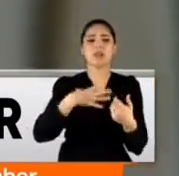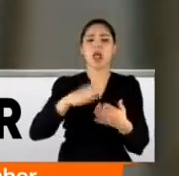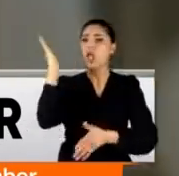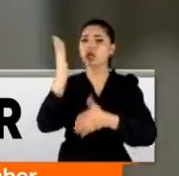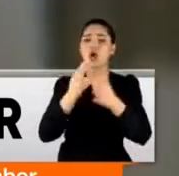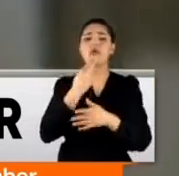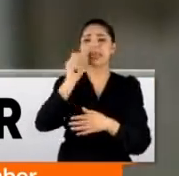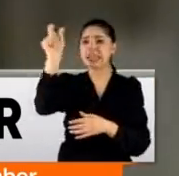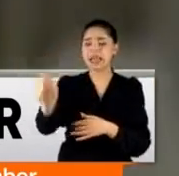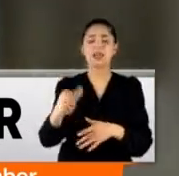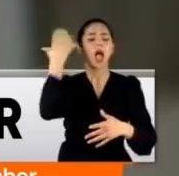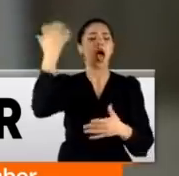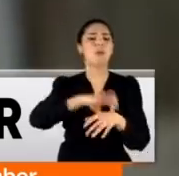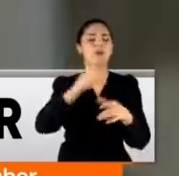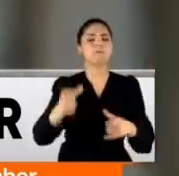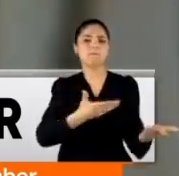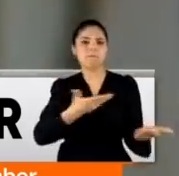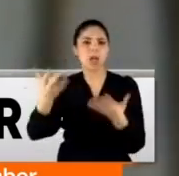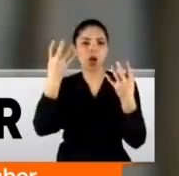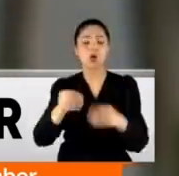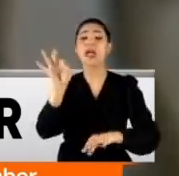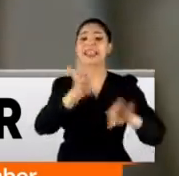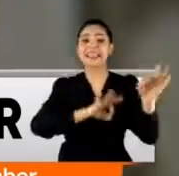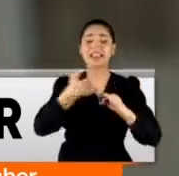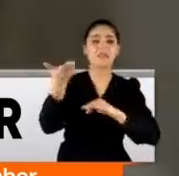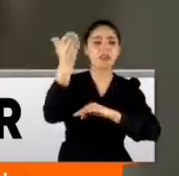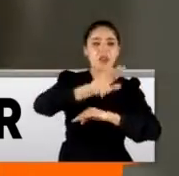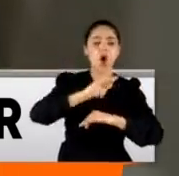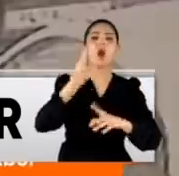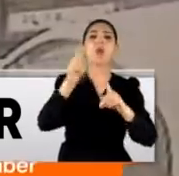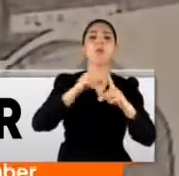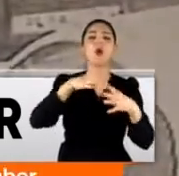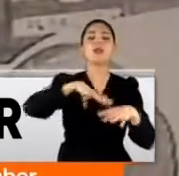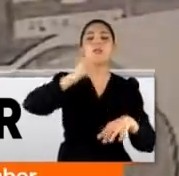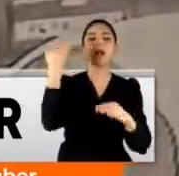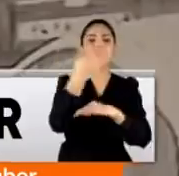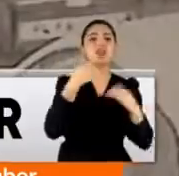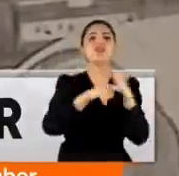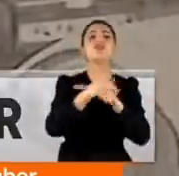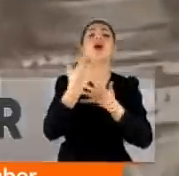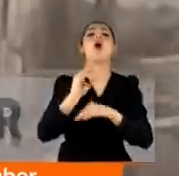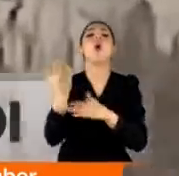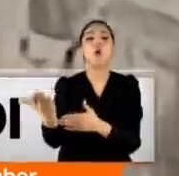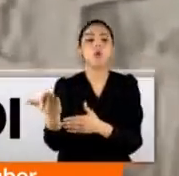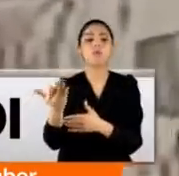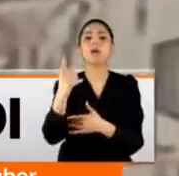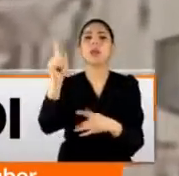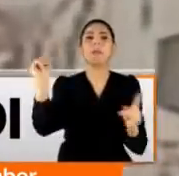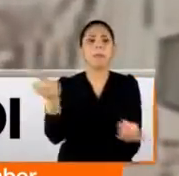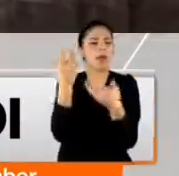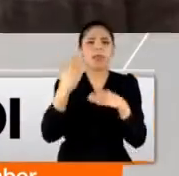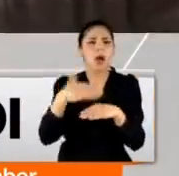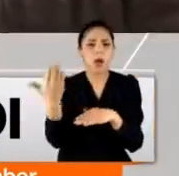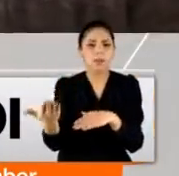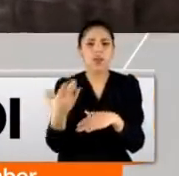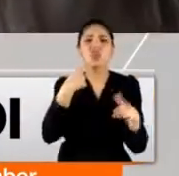edilen genç kadın ambulansla hastaneye kaldırıldı. Tedavisinin ardından karakola giderek şikayetçi olmak yerine hiç beklenmedik bir şey